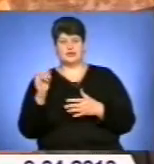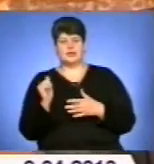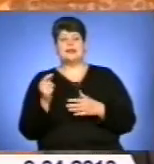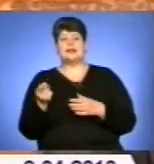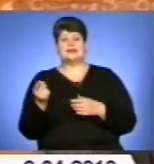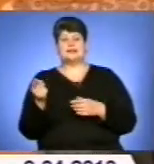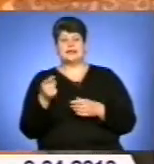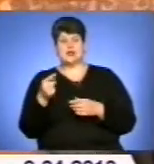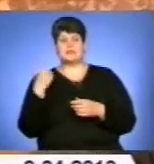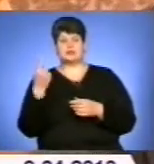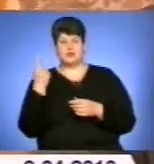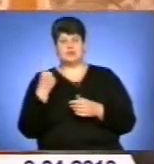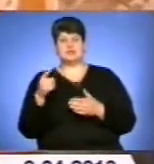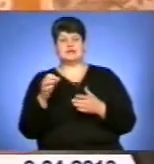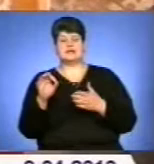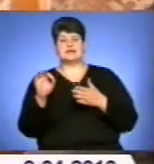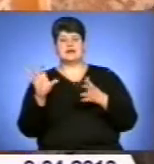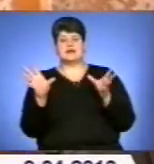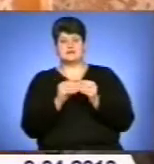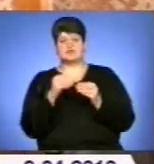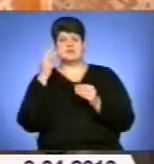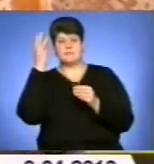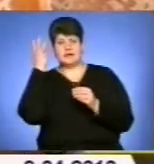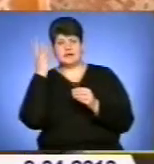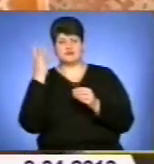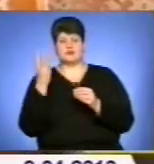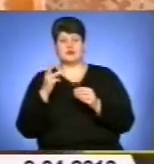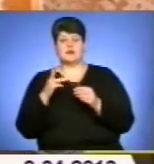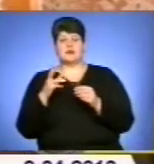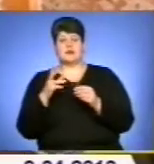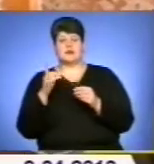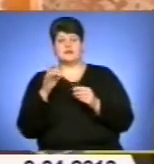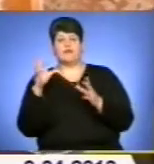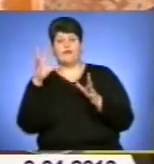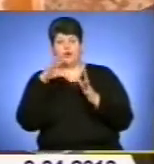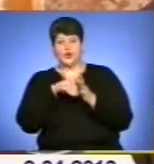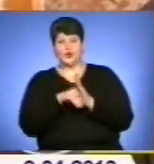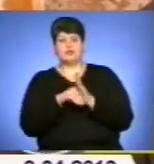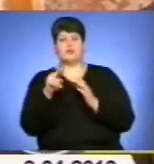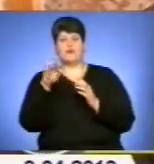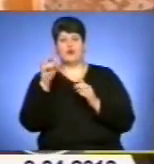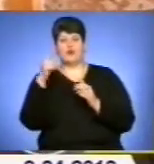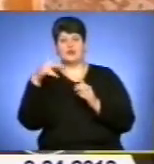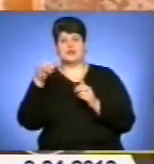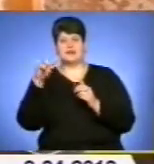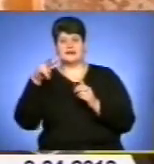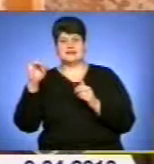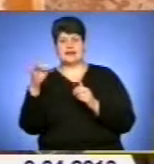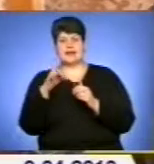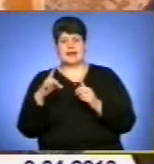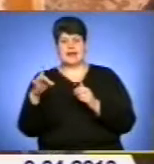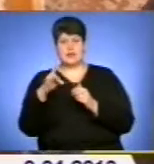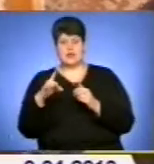область разом з Нолицькою та Вінською областями входить до складу угрупування сил Подільського регіону оперативного реагування.